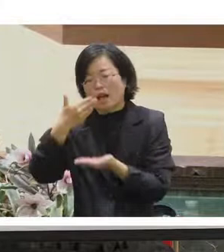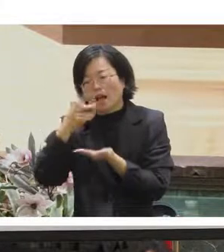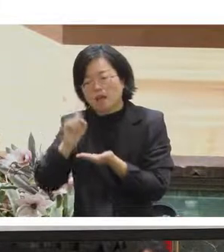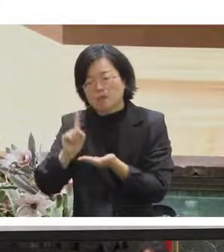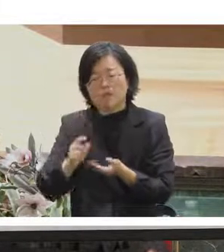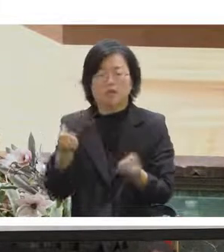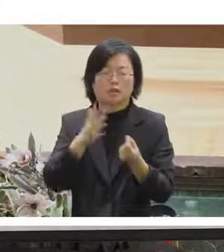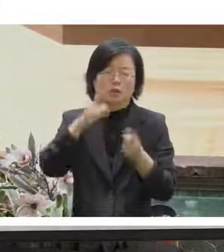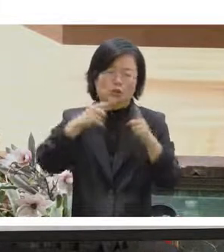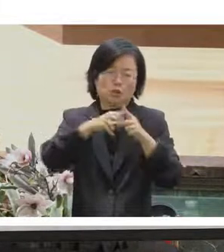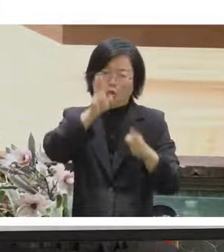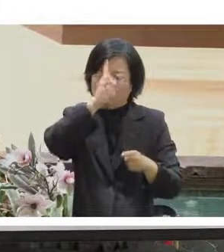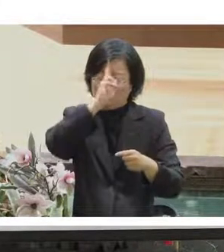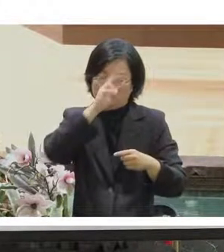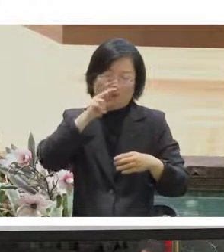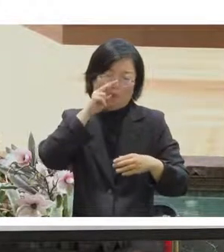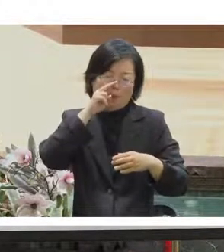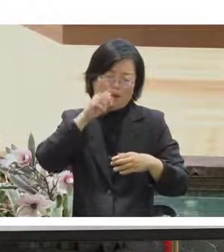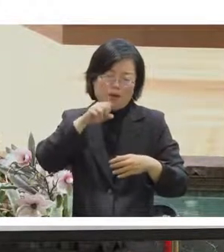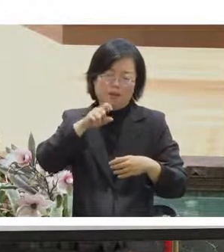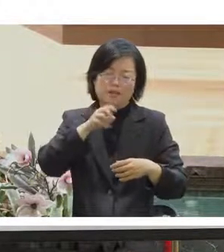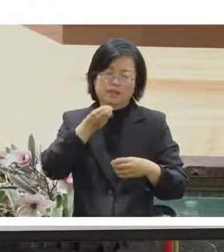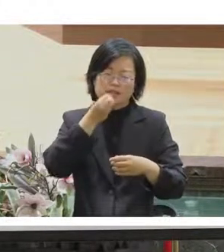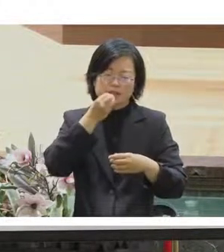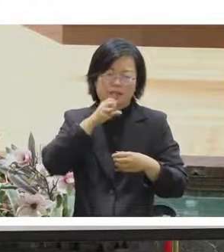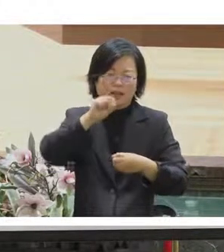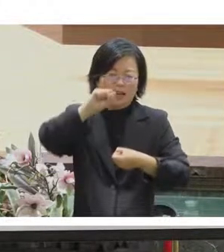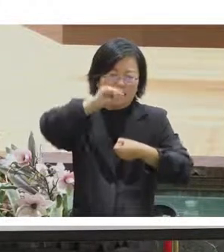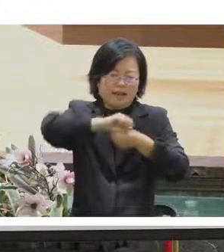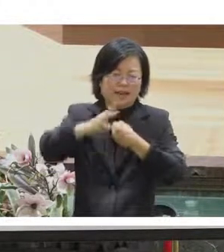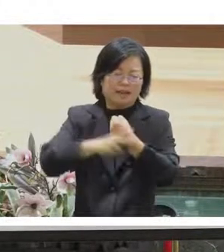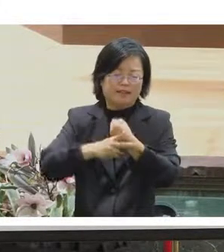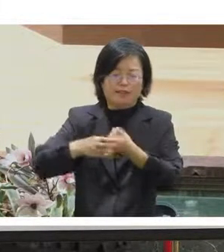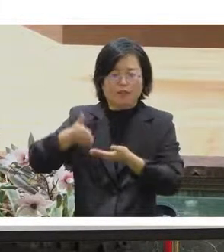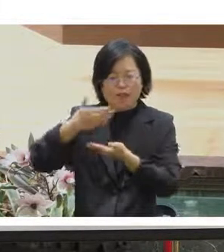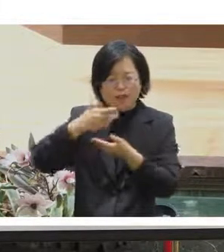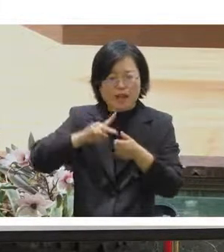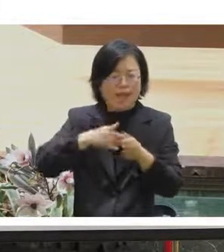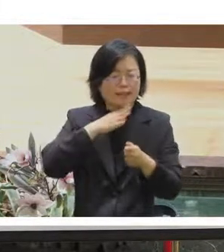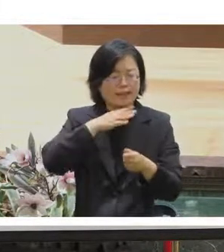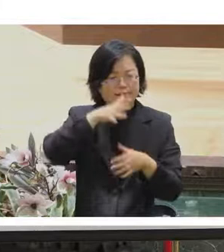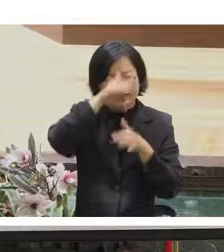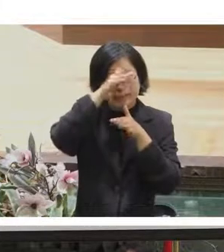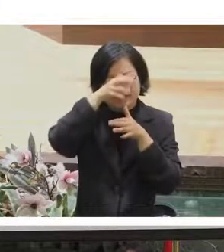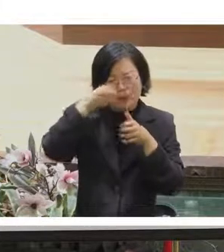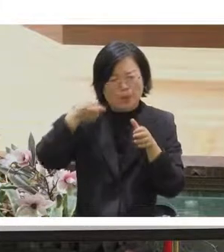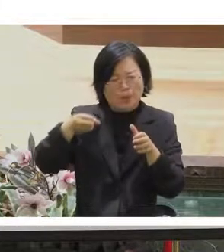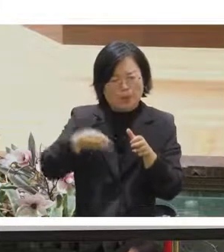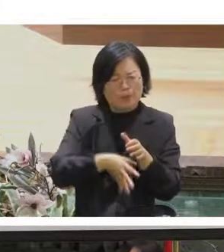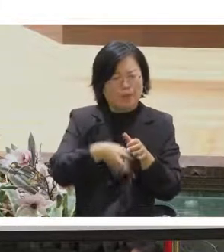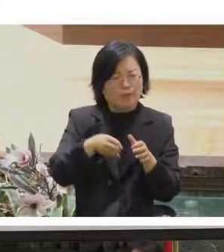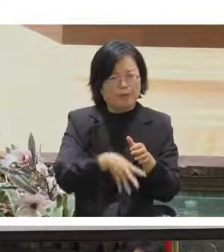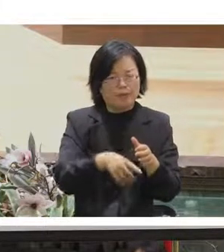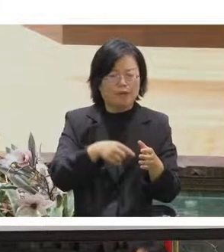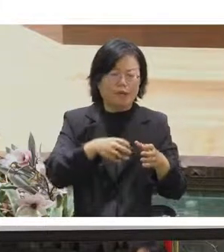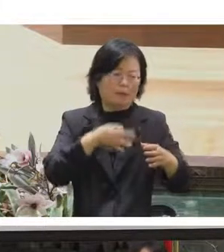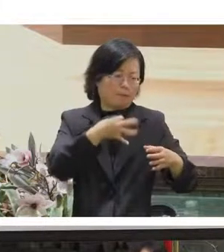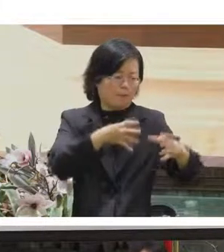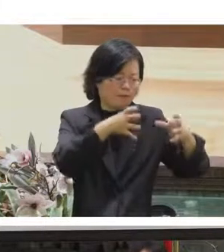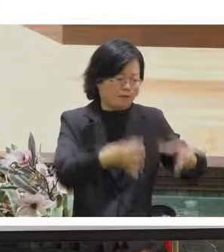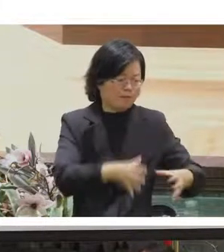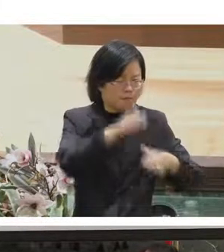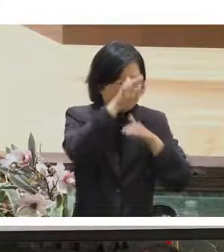吃咖哩飯唐鳳那天點了一個pizza或者是有人在吃炸雞自己買了一桶拿玻璃這都是另外一種